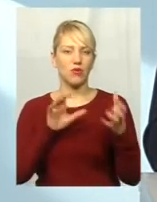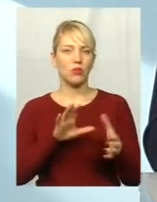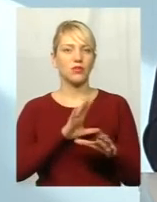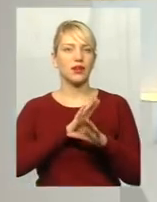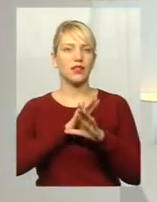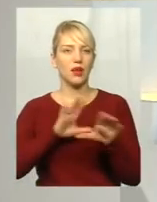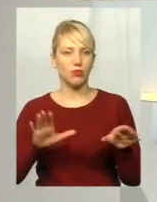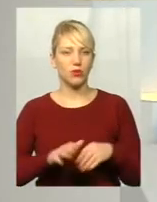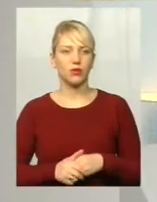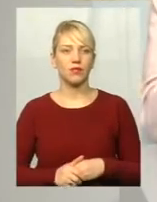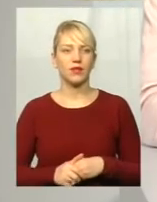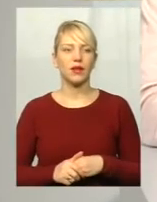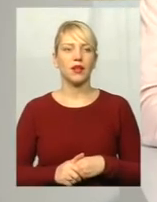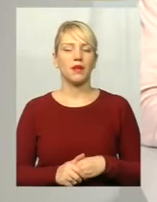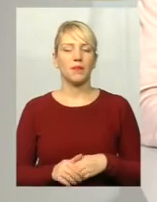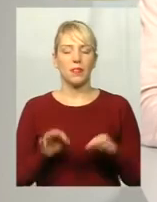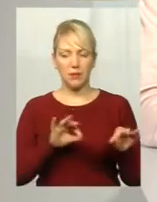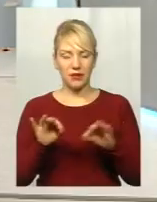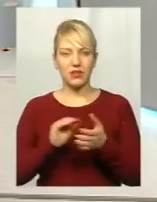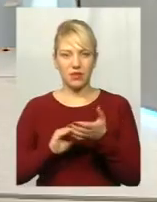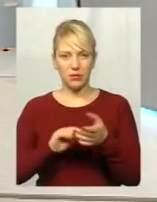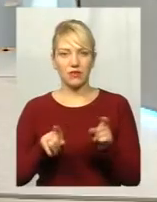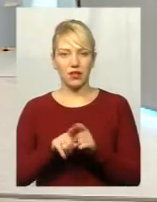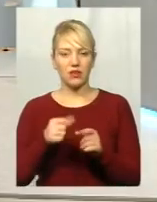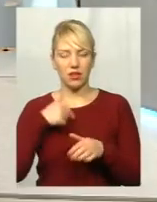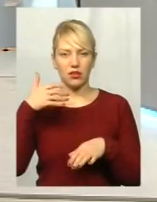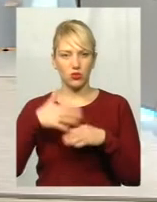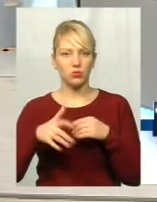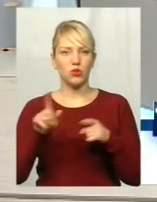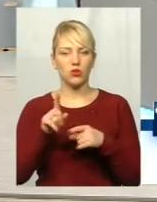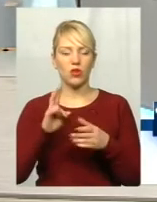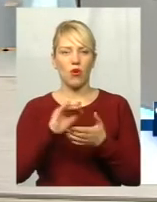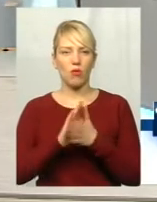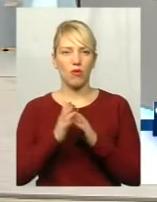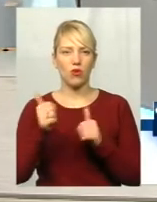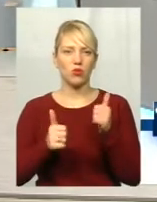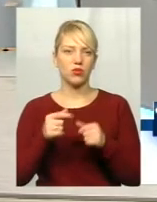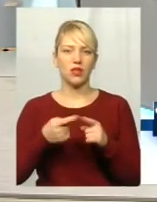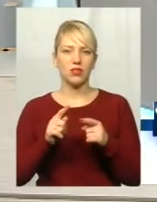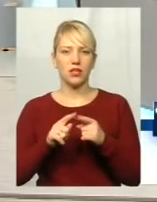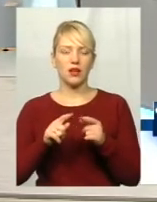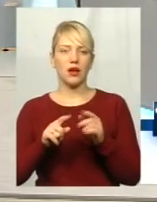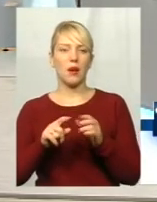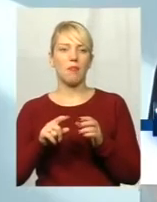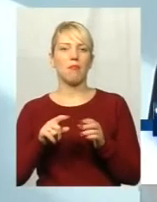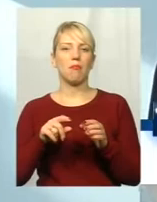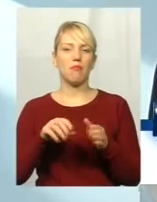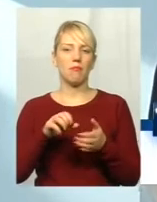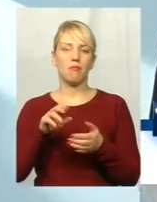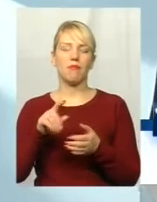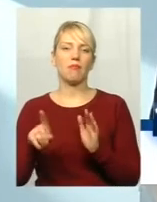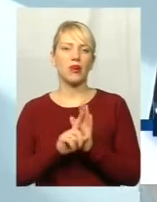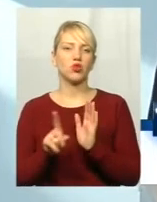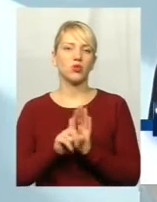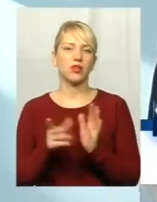Тобто перевізник написав заяв, тому що я так розумію, за умовами конкурсу там ж немає такого, що на цих маршрутах вихідні. Ні, за умовами конкурсу перевізник